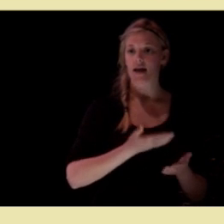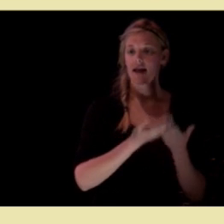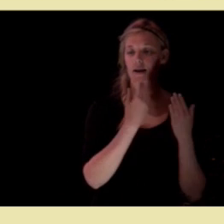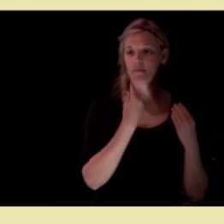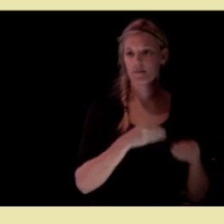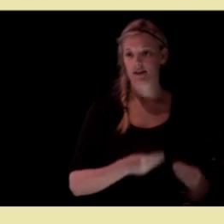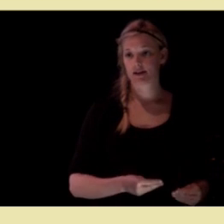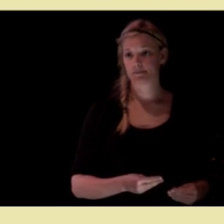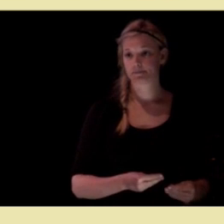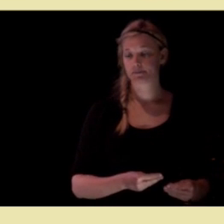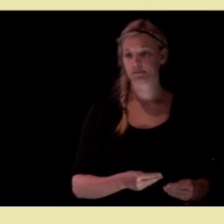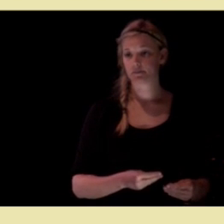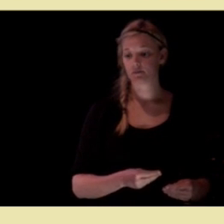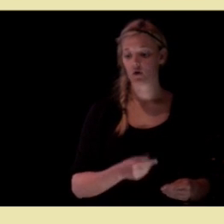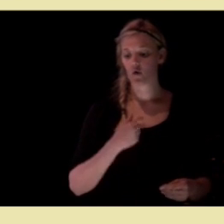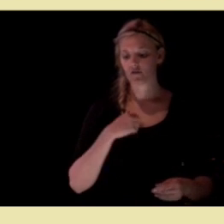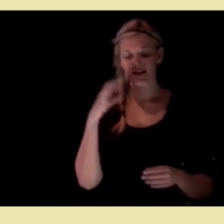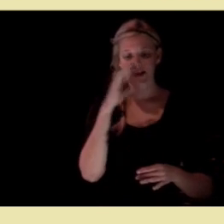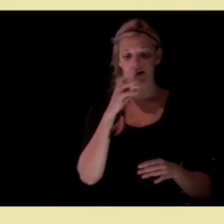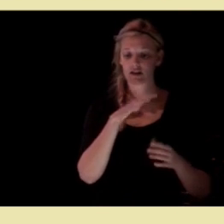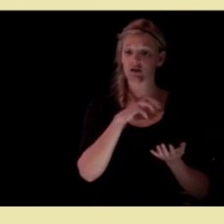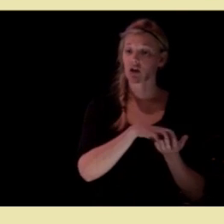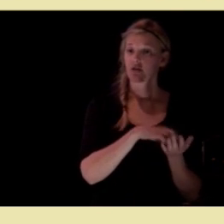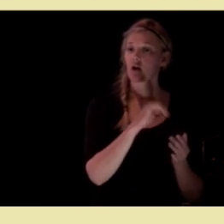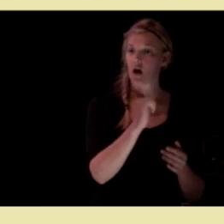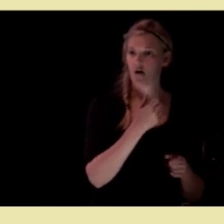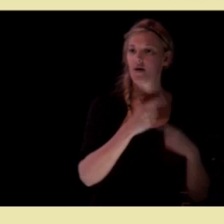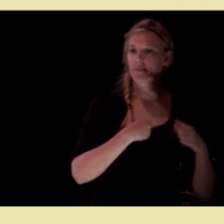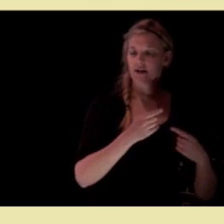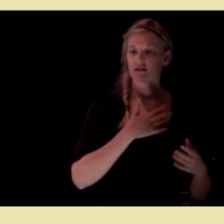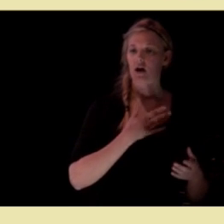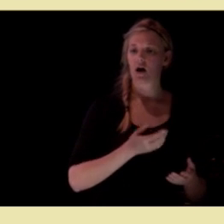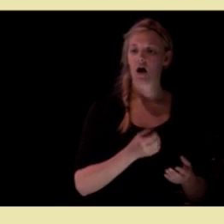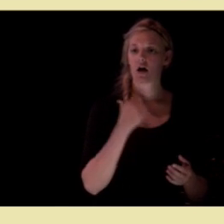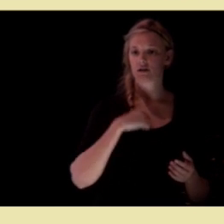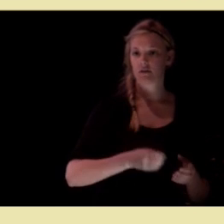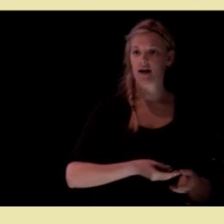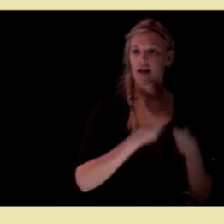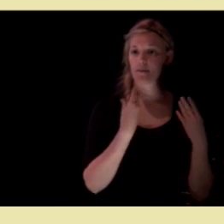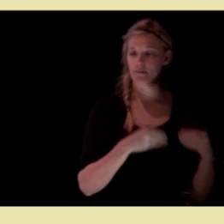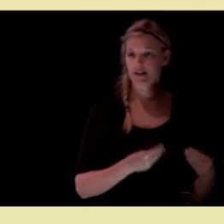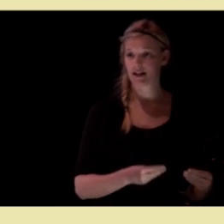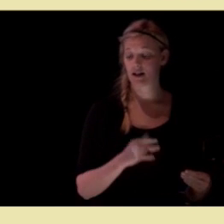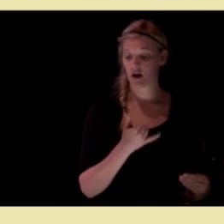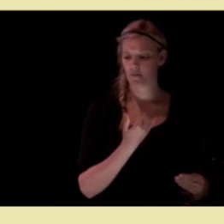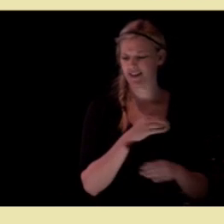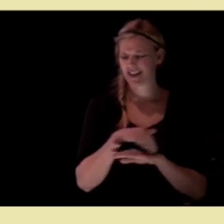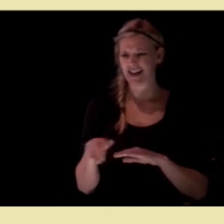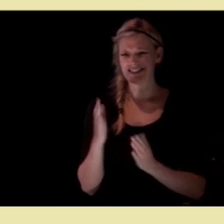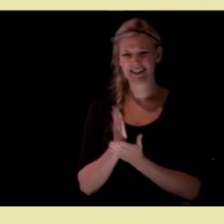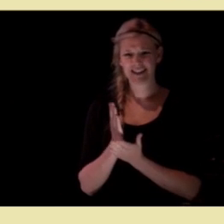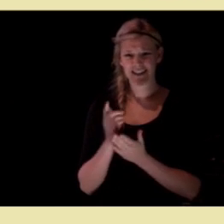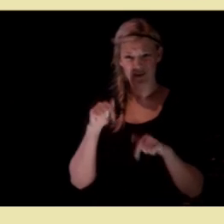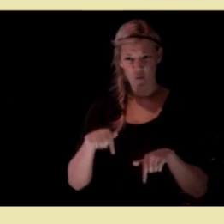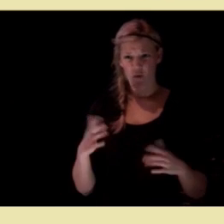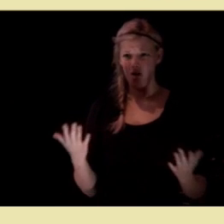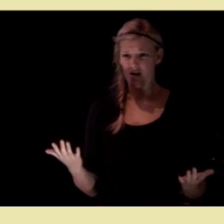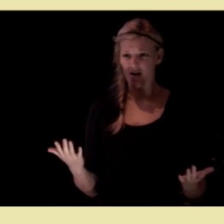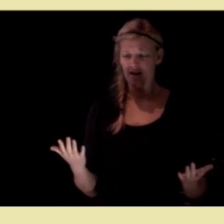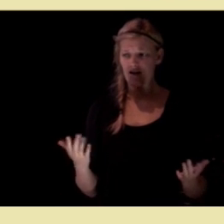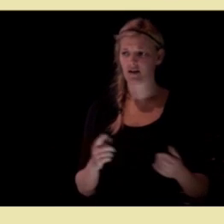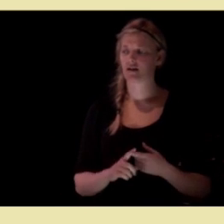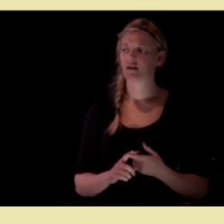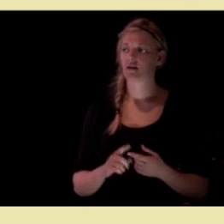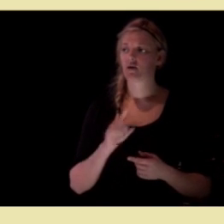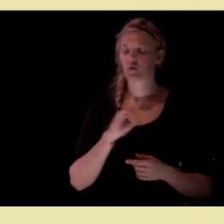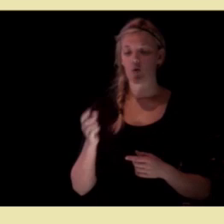mener fortsatt at staten skal ha et ansvar for hjelpemidler. Men vi diskuterer om grensene er den riktige i dag. Når